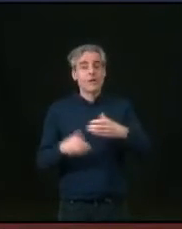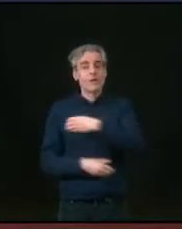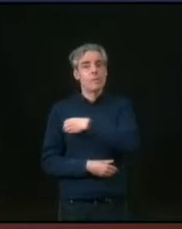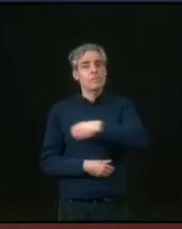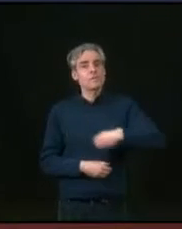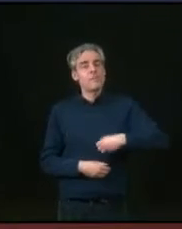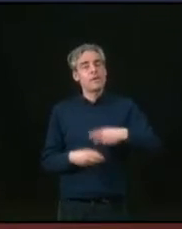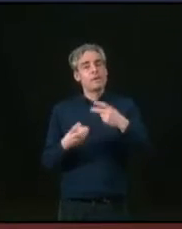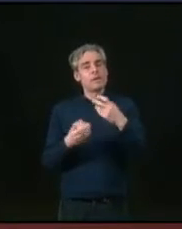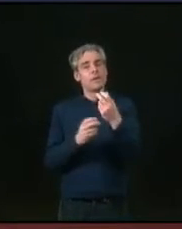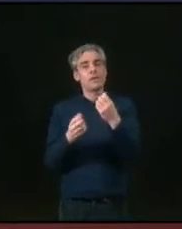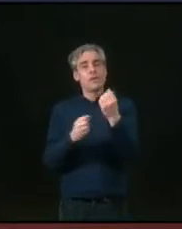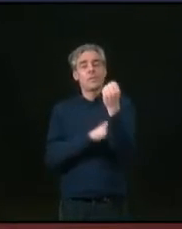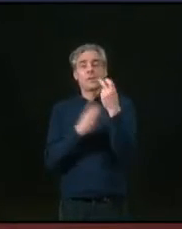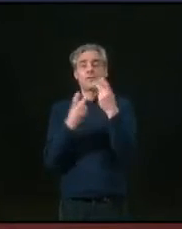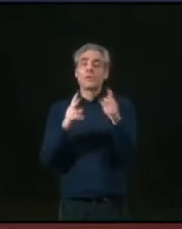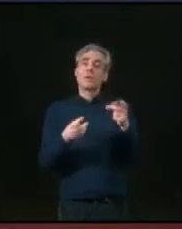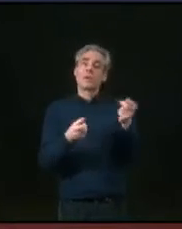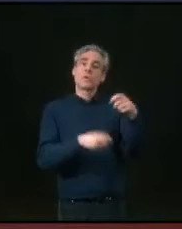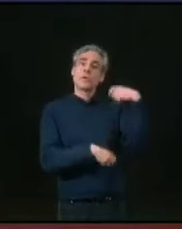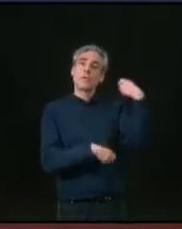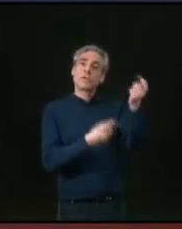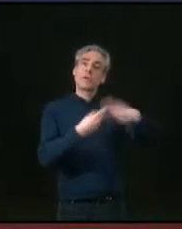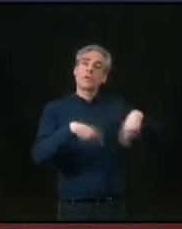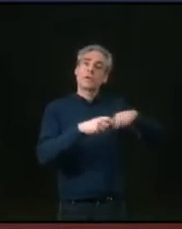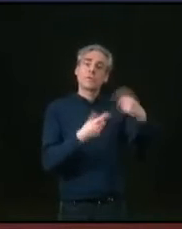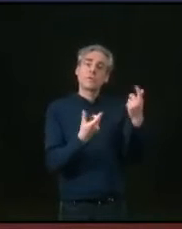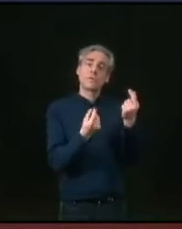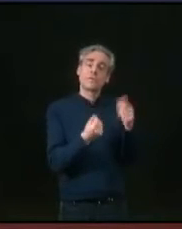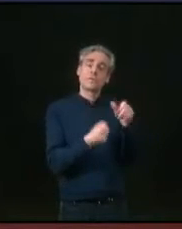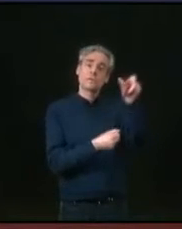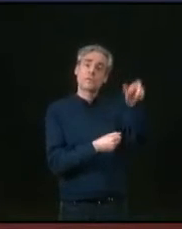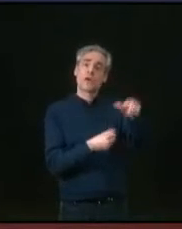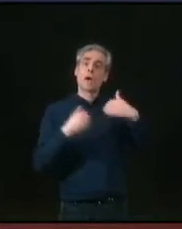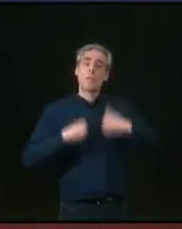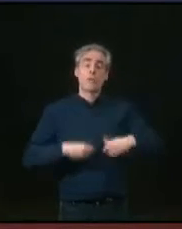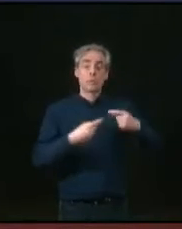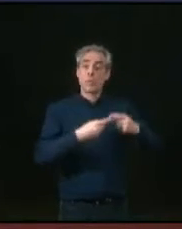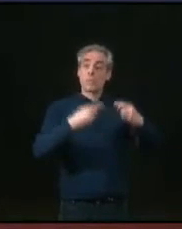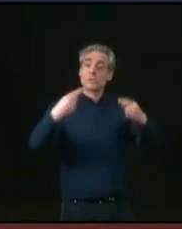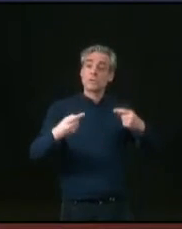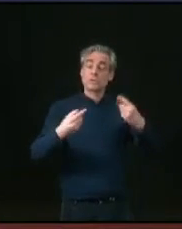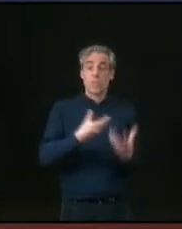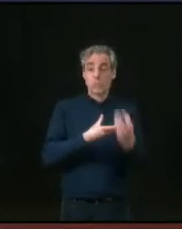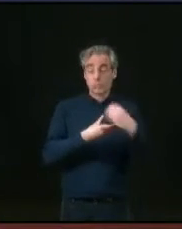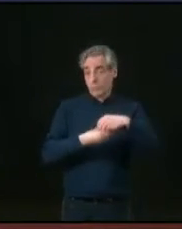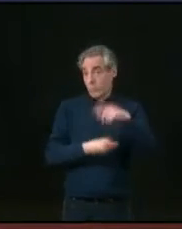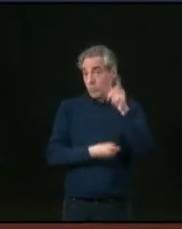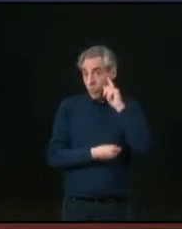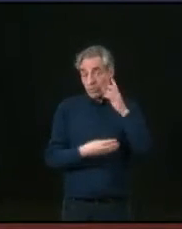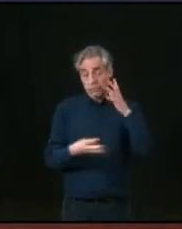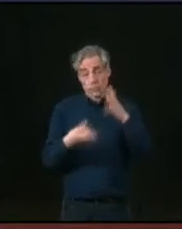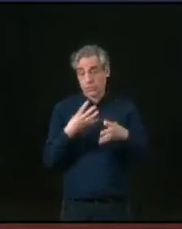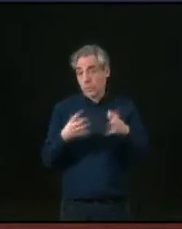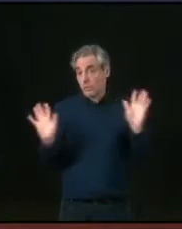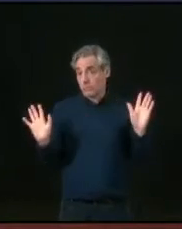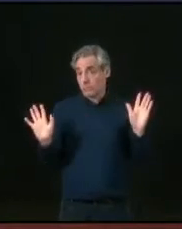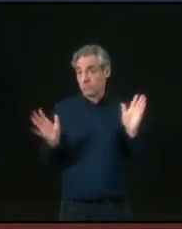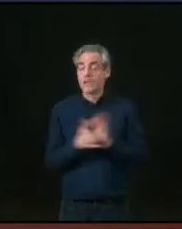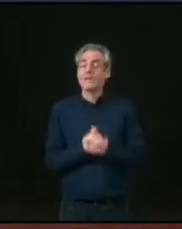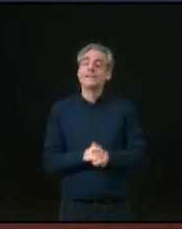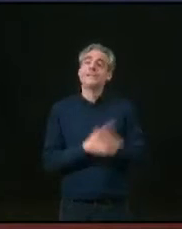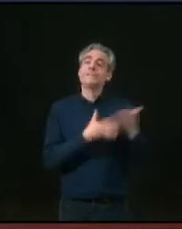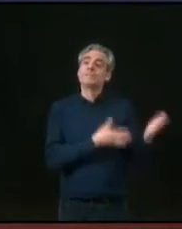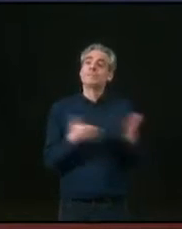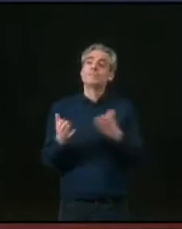décidé que la présidence de la Commission des finances soit dirigée par un membre de l'opposition, parce qu'on n'a rien à cacher. Voilà. Que